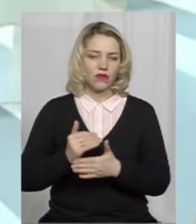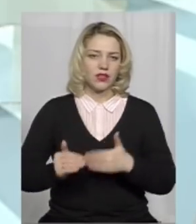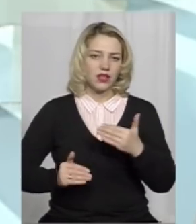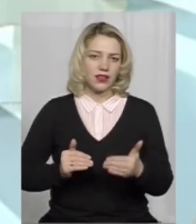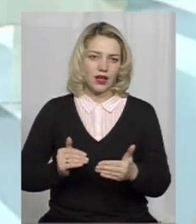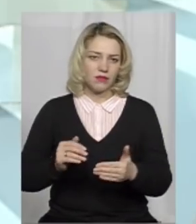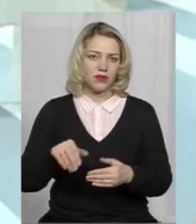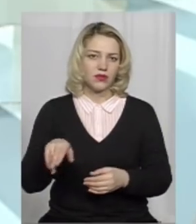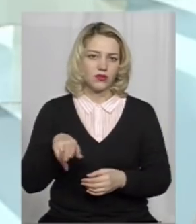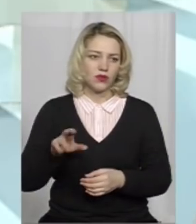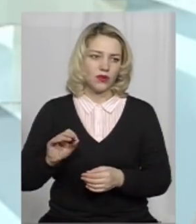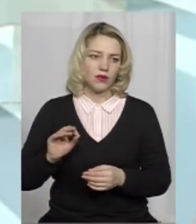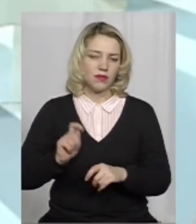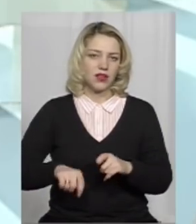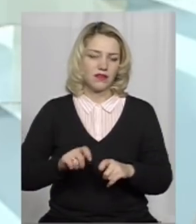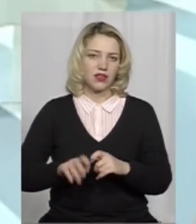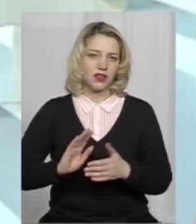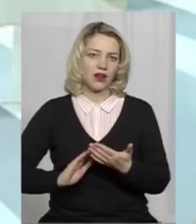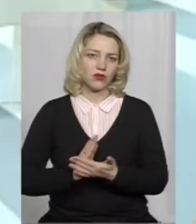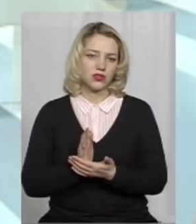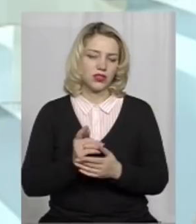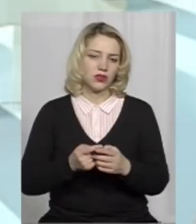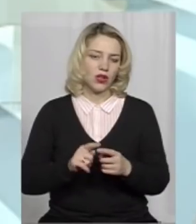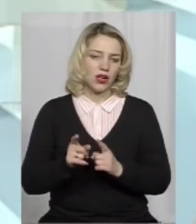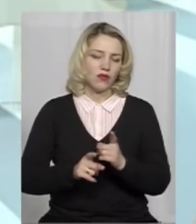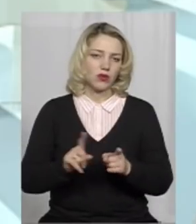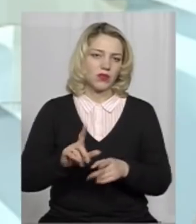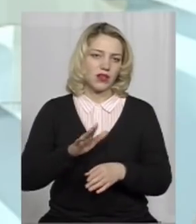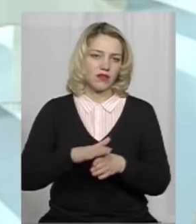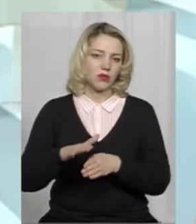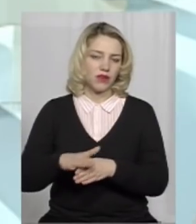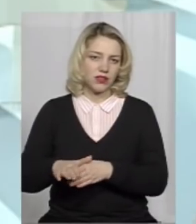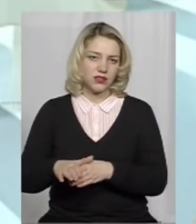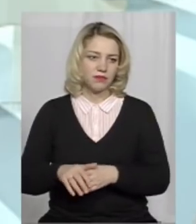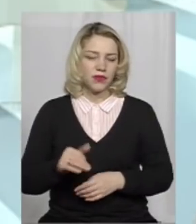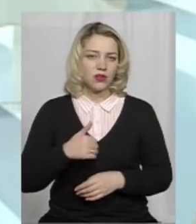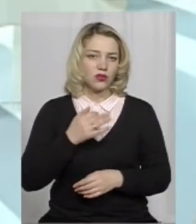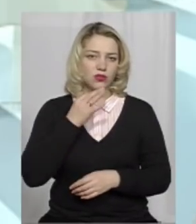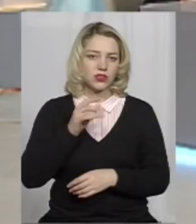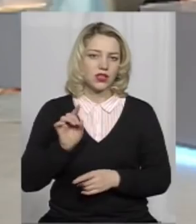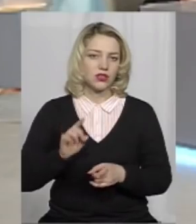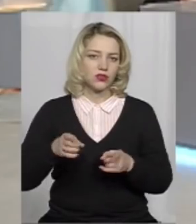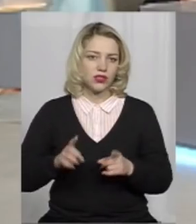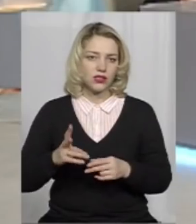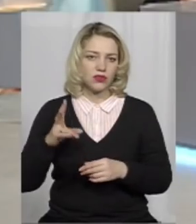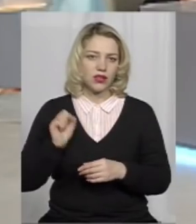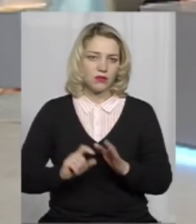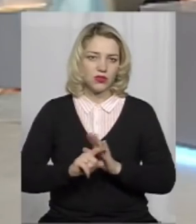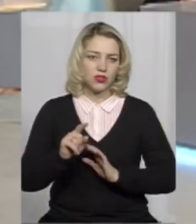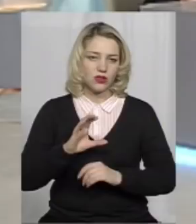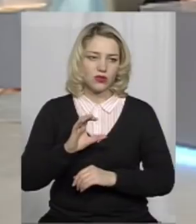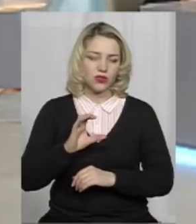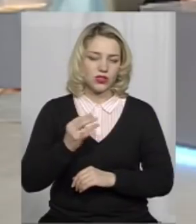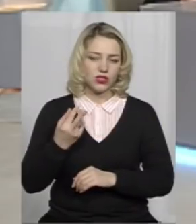етап до перевірки якості тої реформи, яка відбувається. Хочу сказати, що дійсно на початку січня